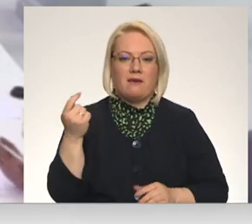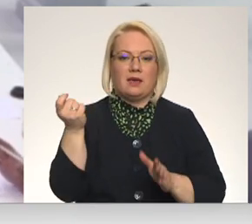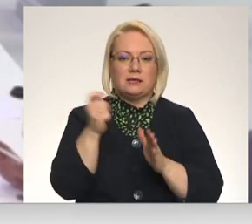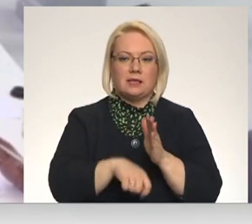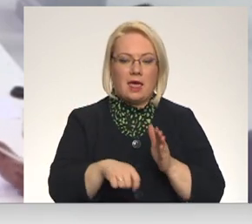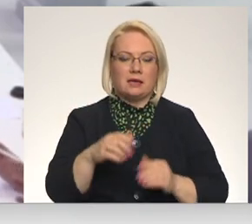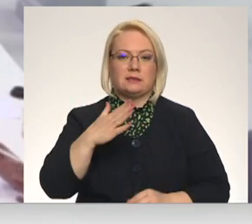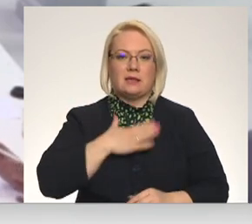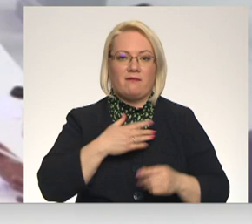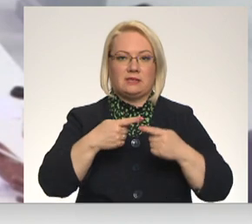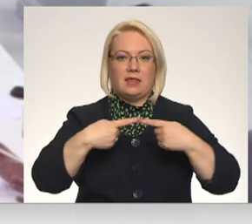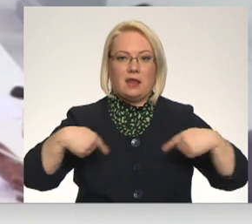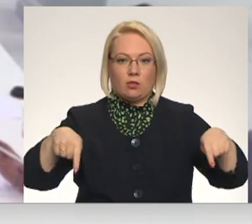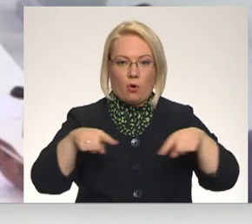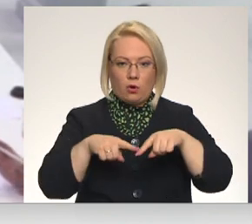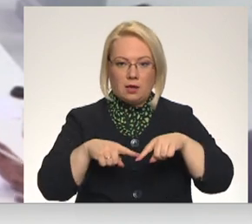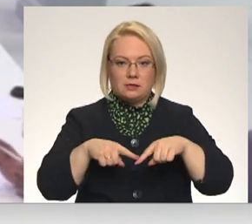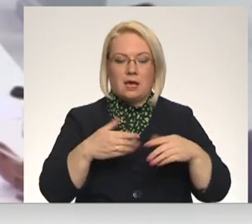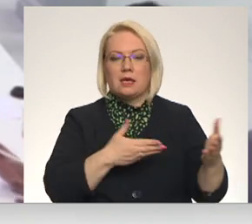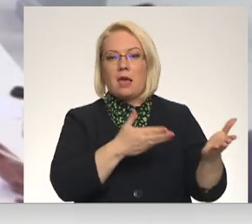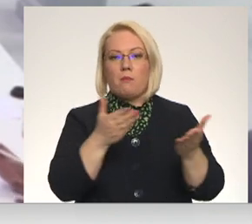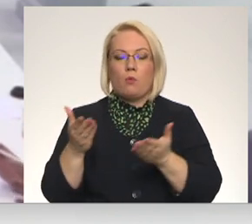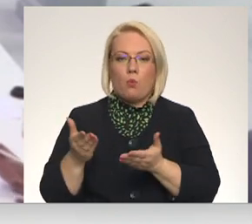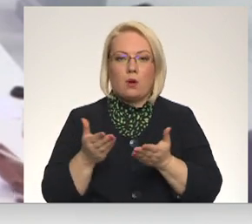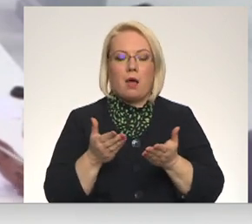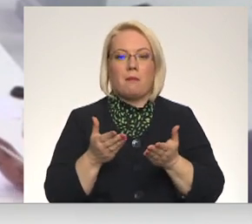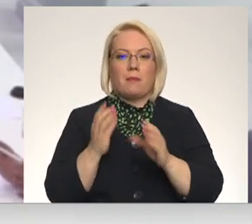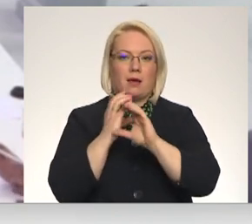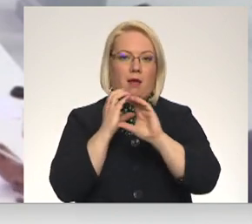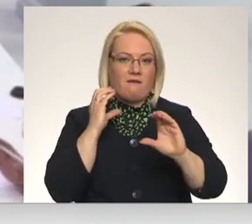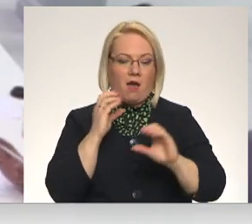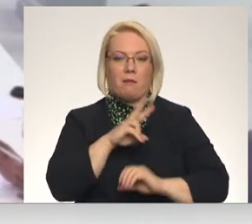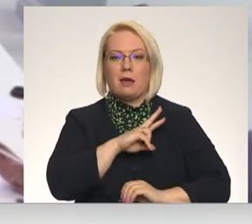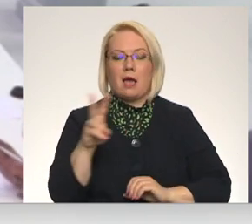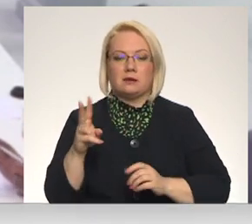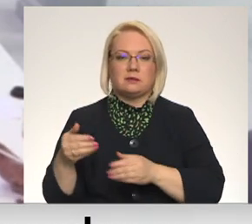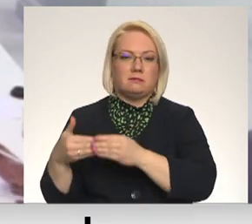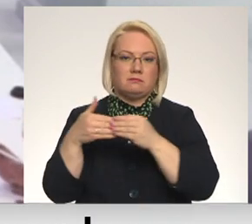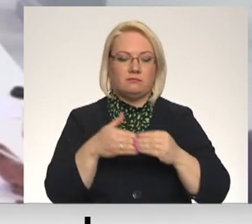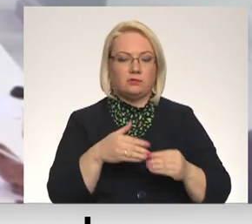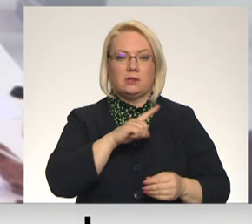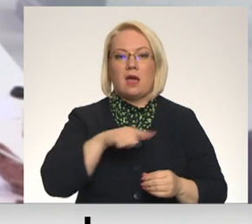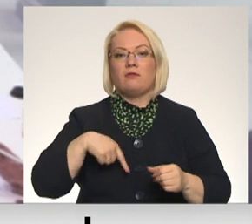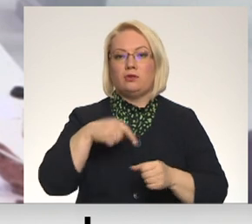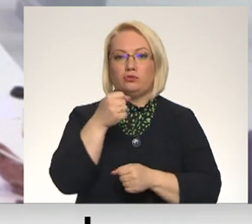savas teritorijas, jebkuram krāvam, kas nāk uz Latvijas ostām,